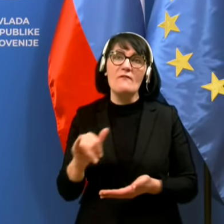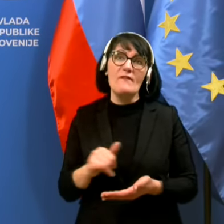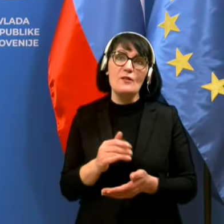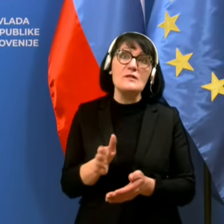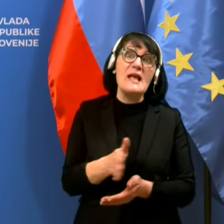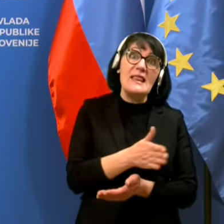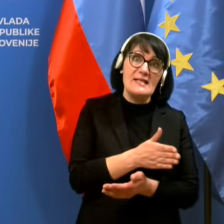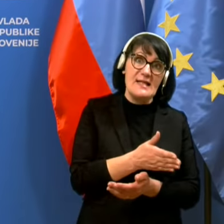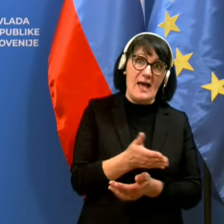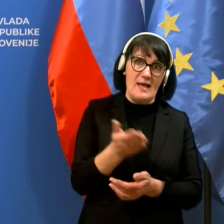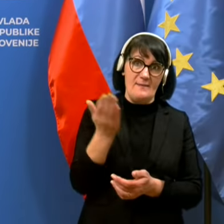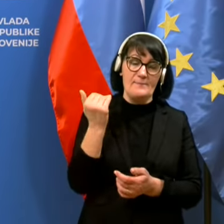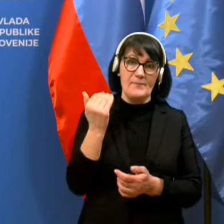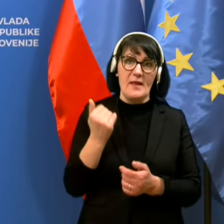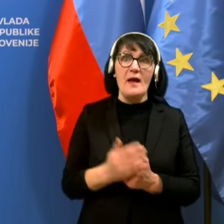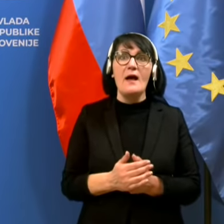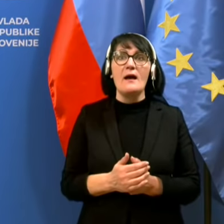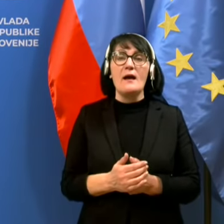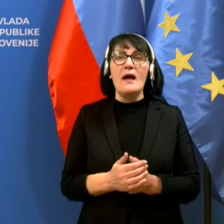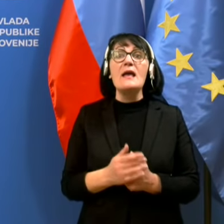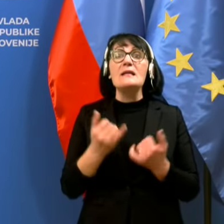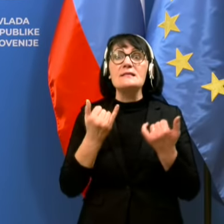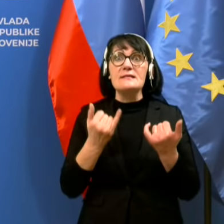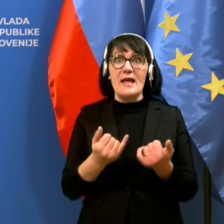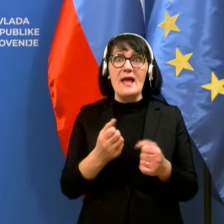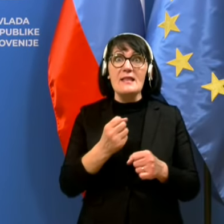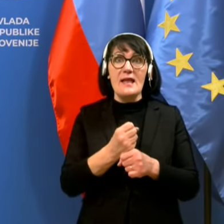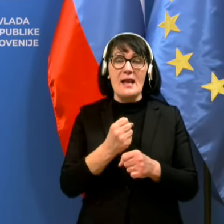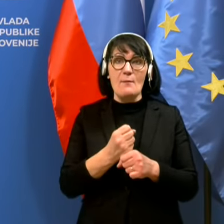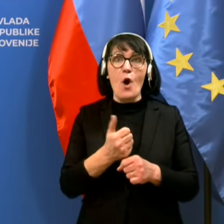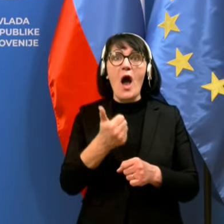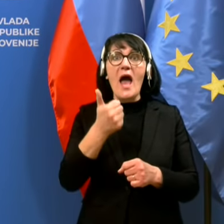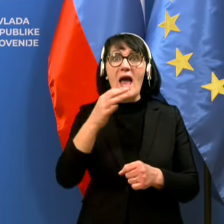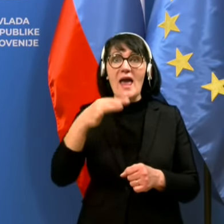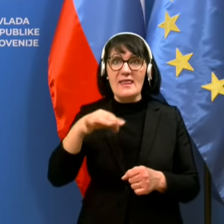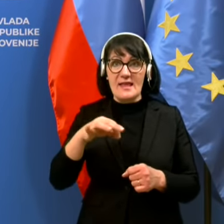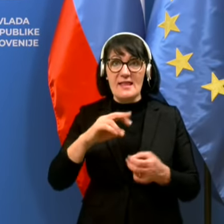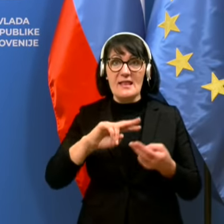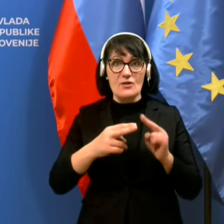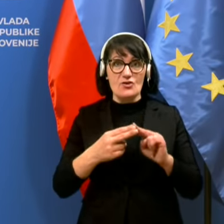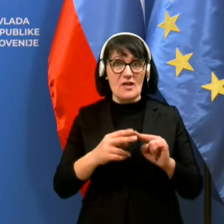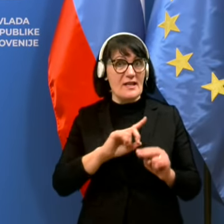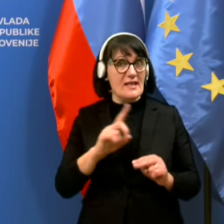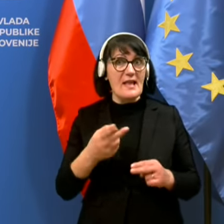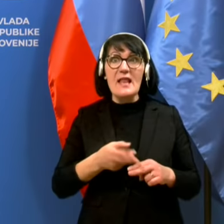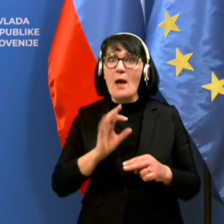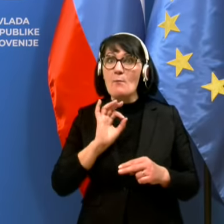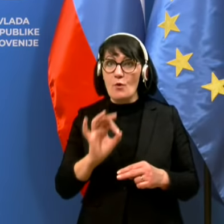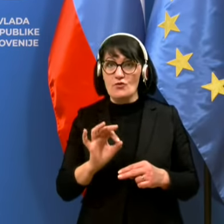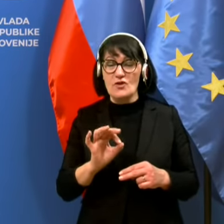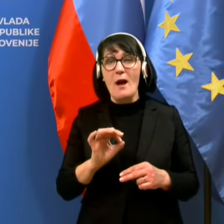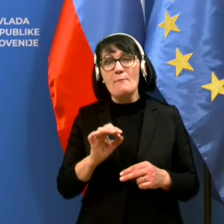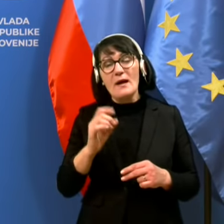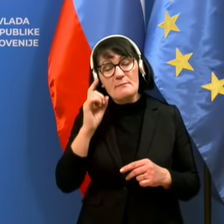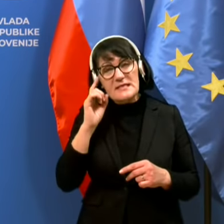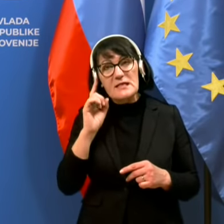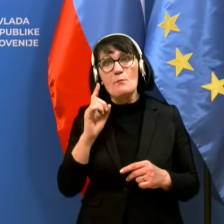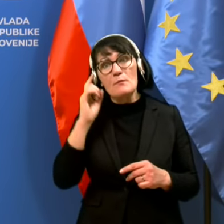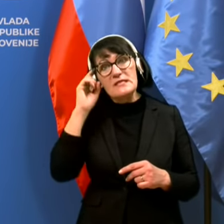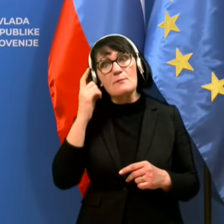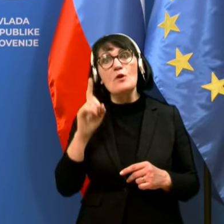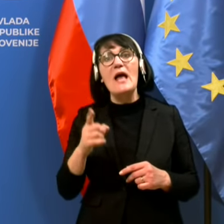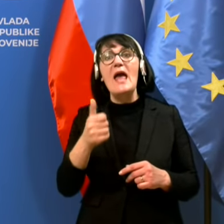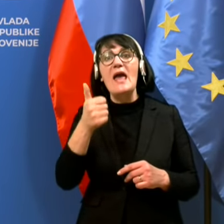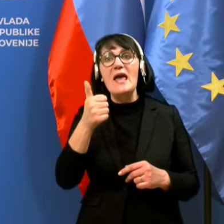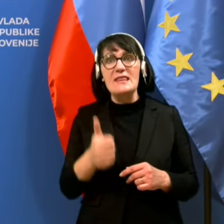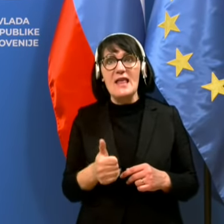zanazaj. In zdaj delamo edini način, ki ni idealen, ampak mislimo, da je edini pravi trenutno,